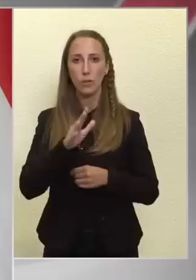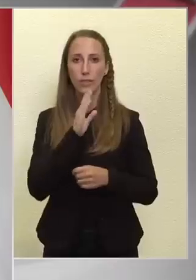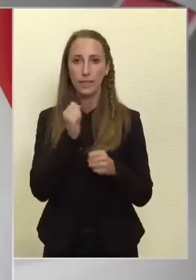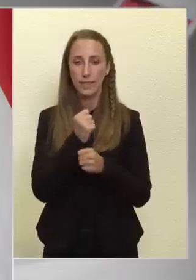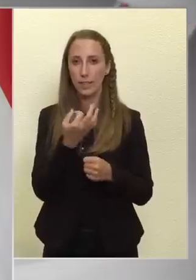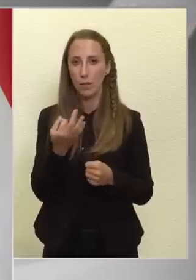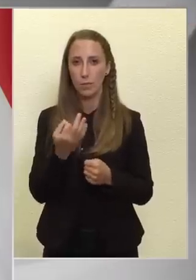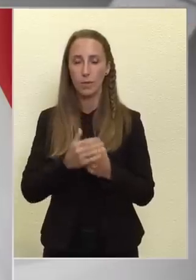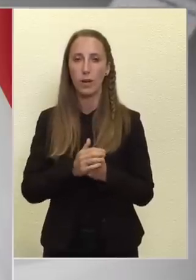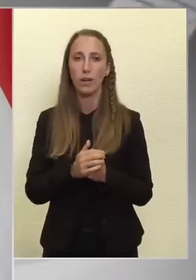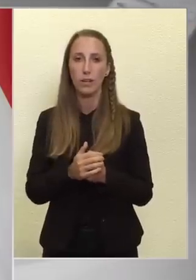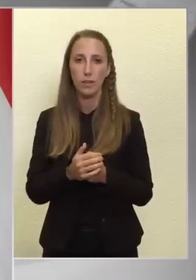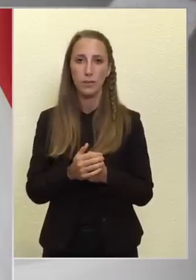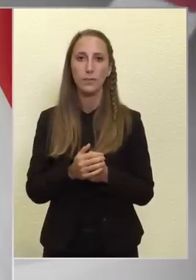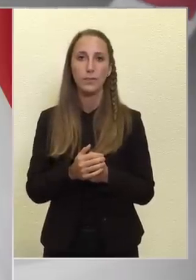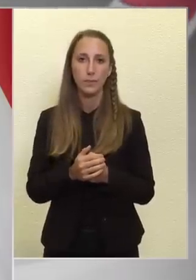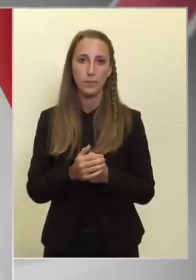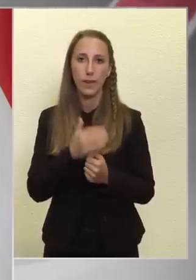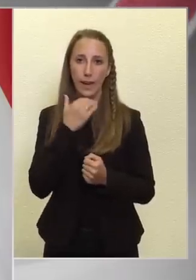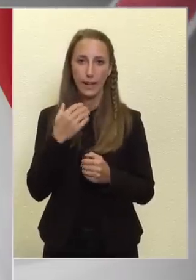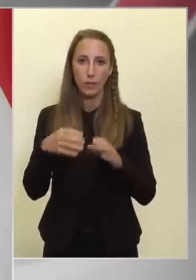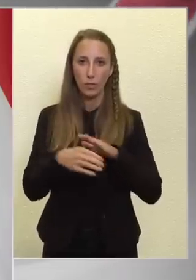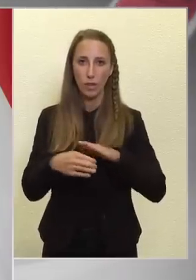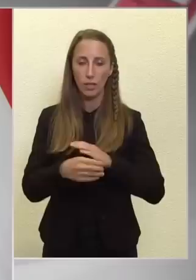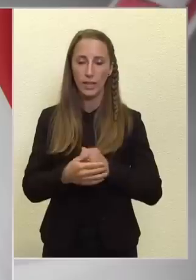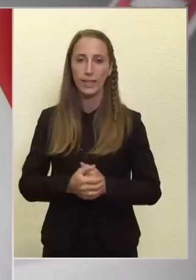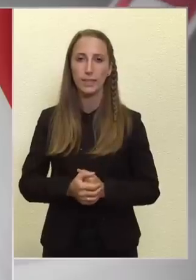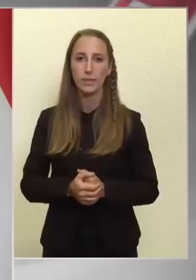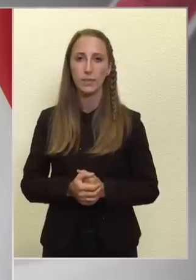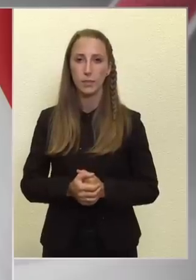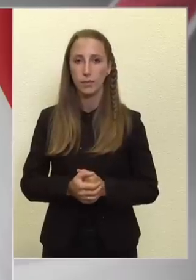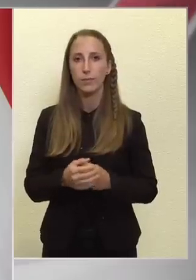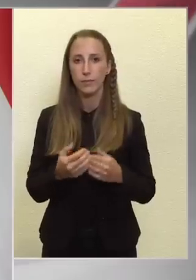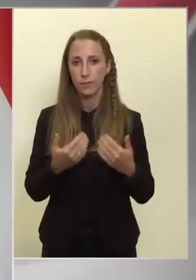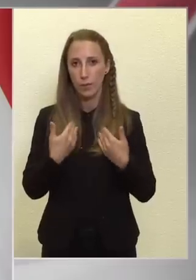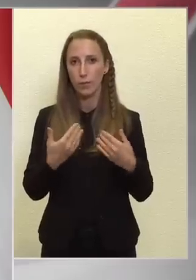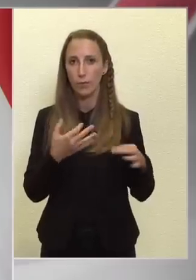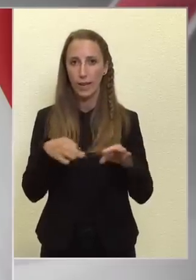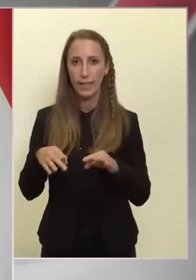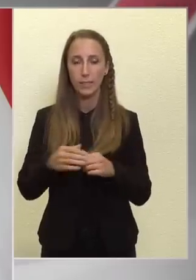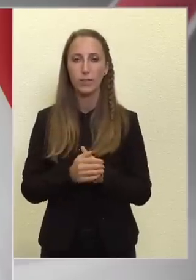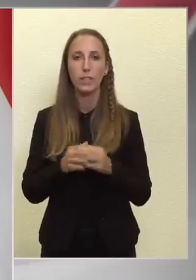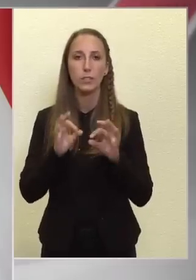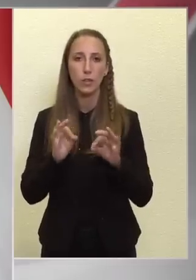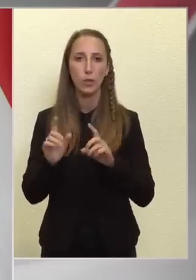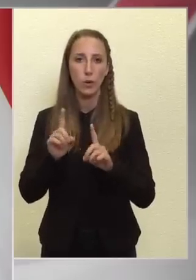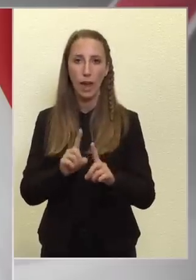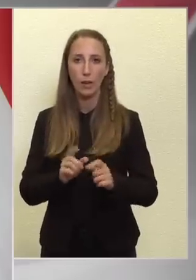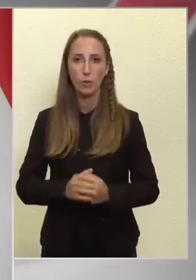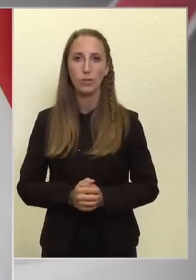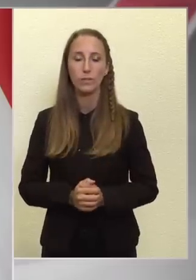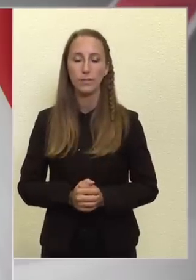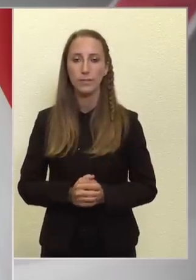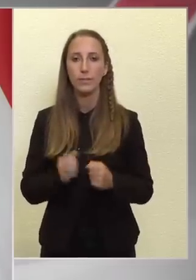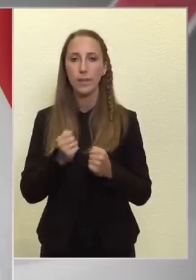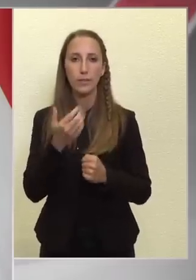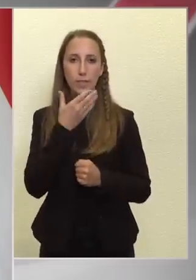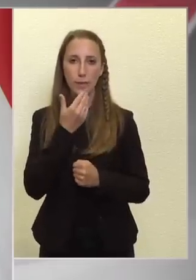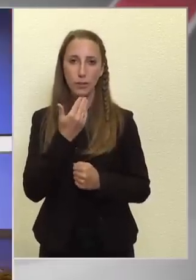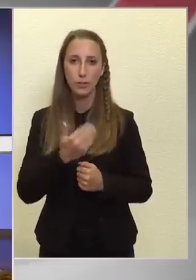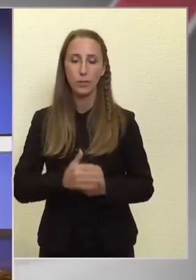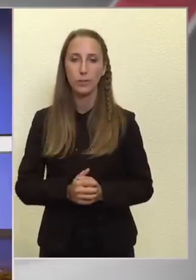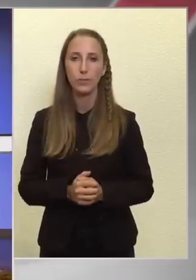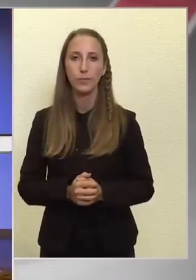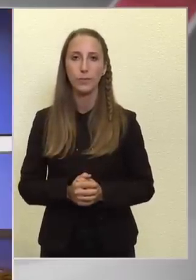nincs is elegendő a tartalék. Úgyhogy fel vagyunk készülve, és nagyon jól állunk. Nagyon szépen köszönöm.